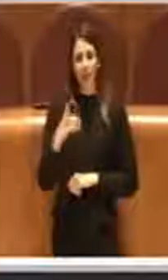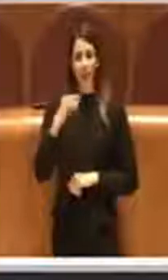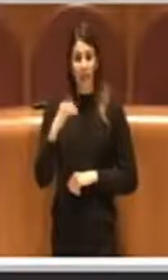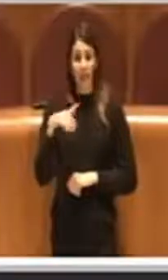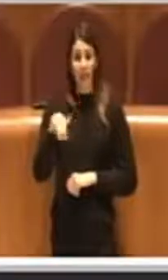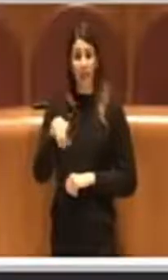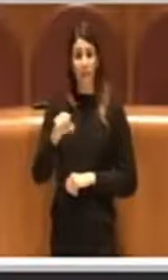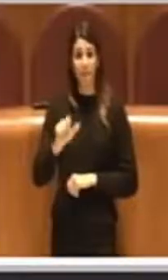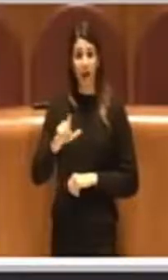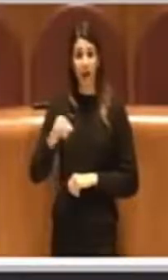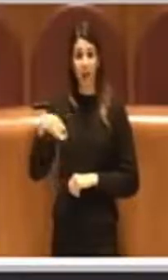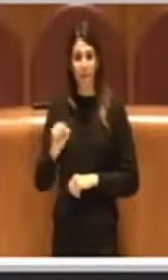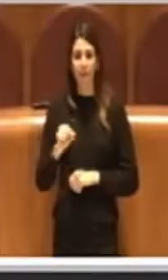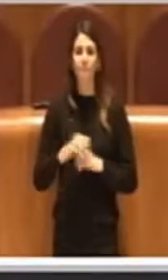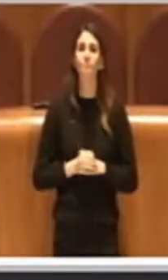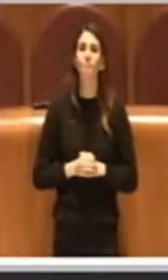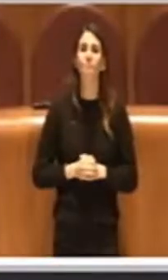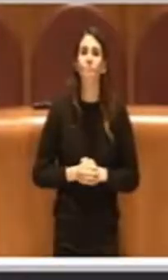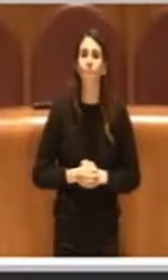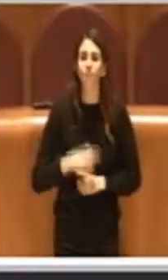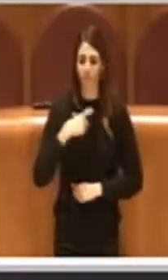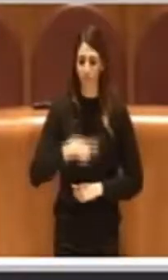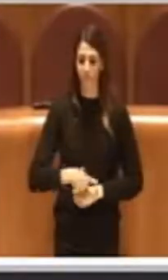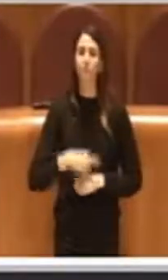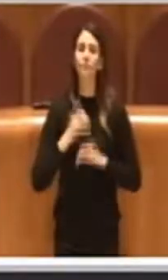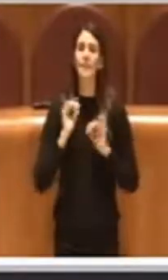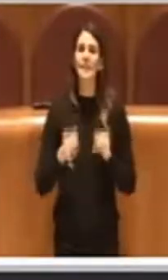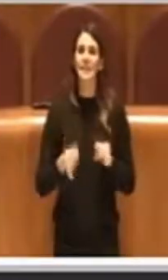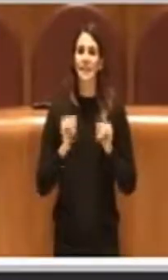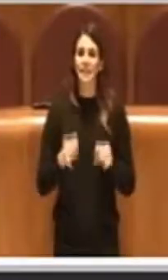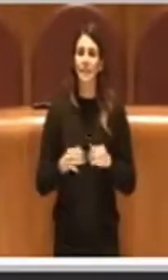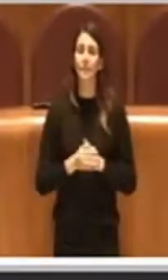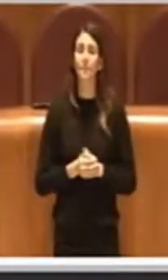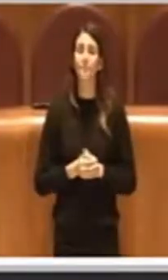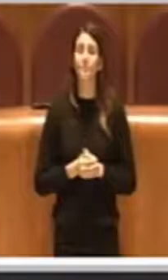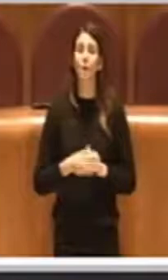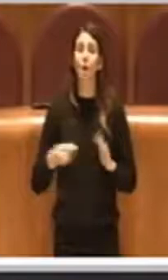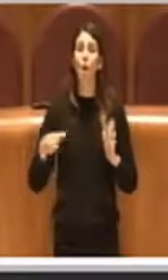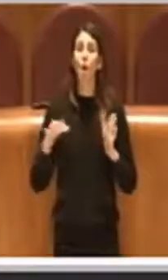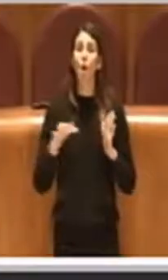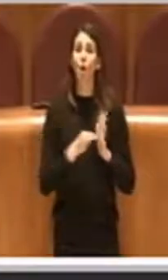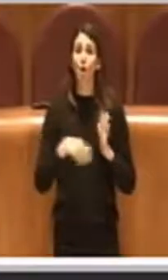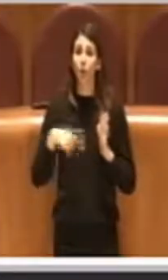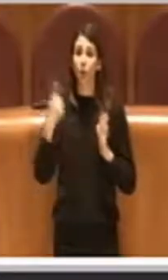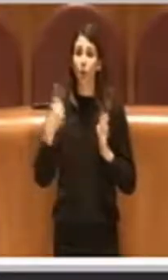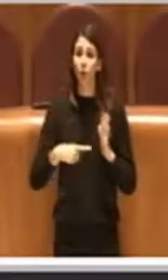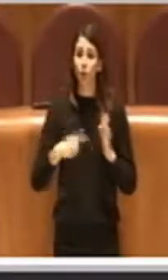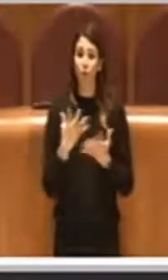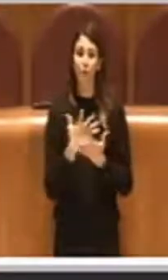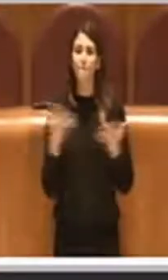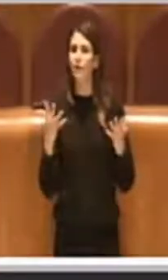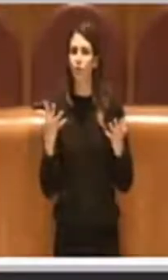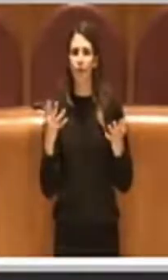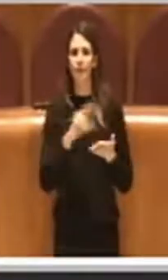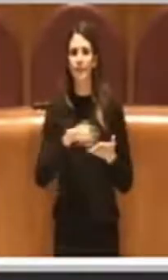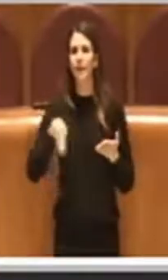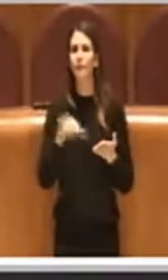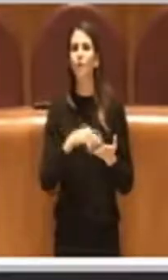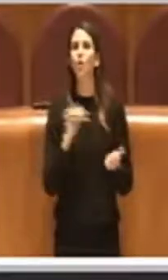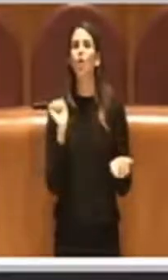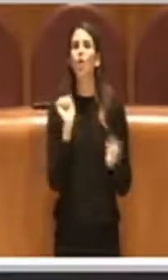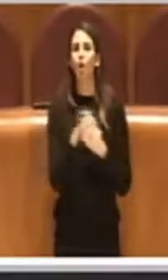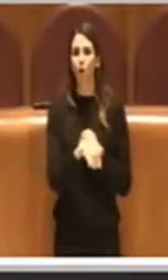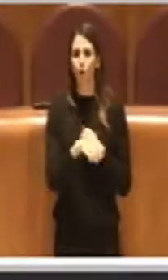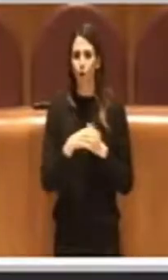Sì, a questo ordine del giorno la maggioranza voterà contrario, anche